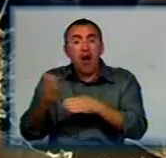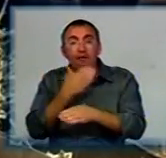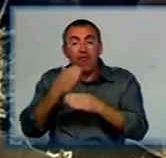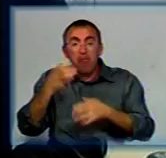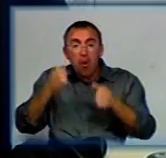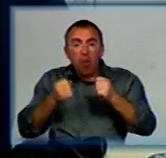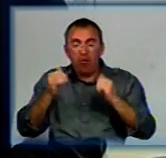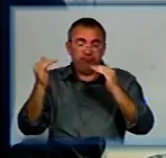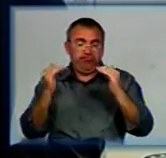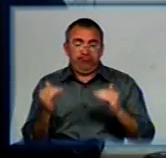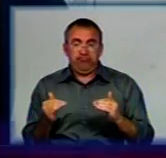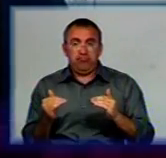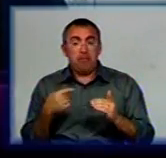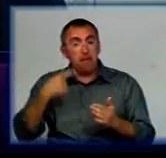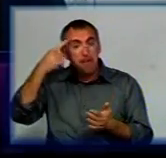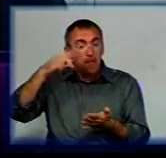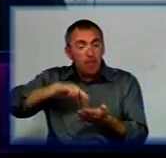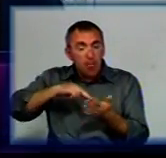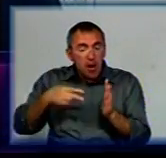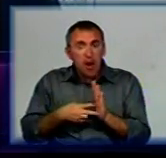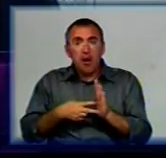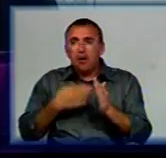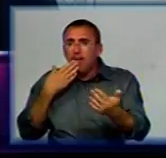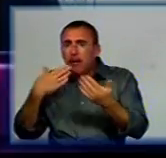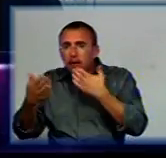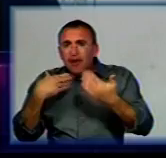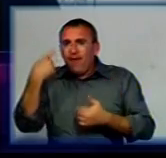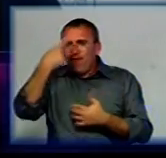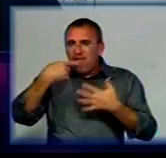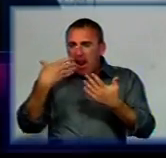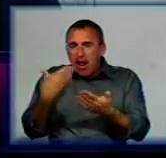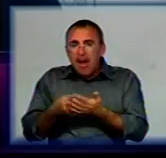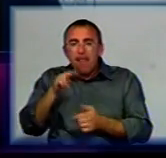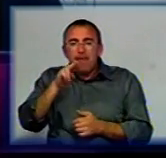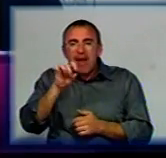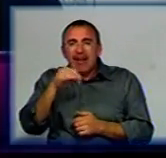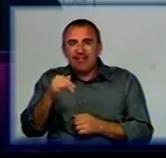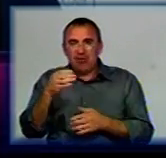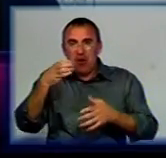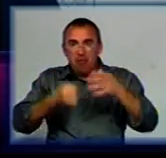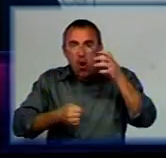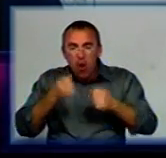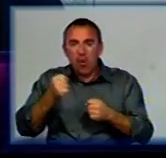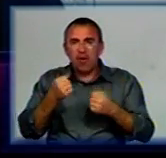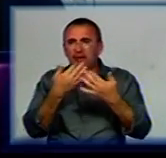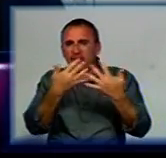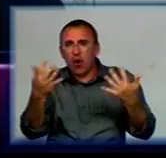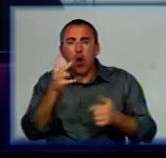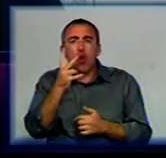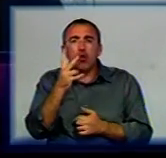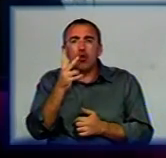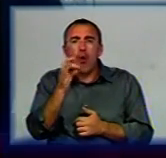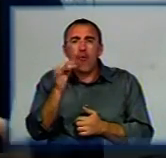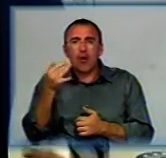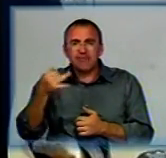знижувалося. Ми плануємо серйозні перемовини із власниками петриківського молока, із власниками іншого новгородківського